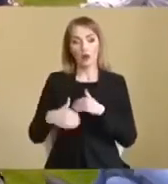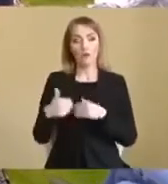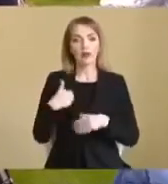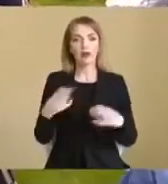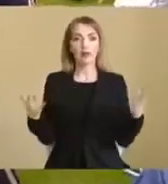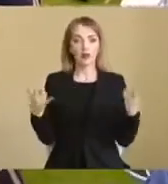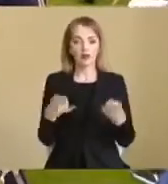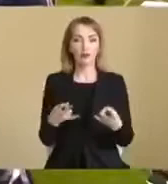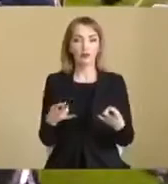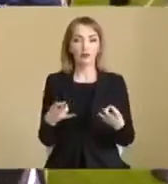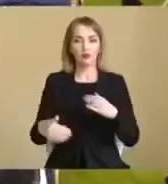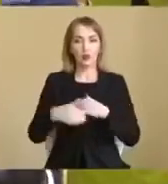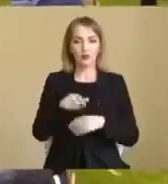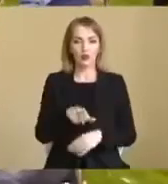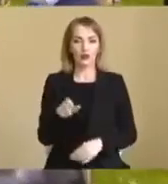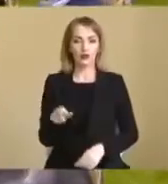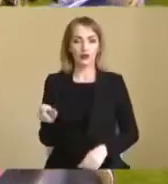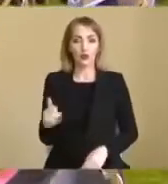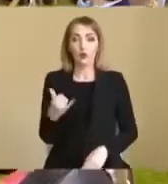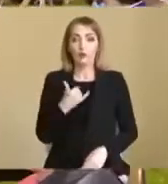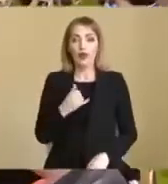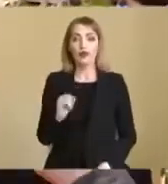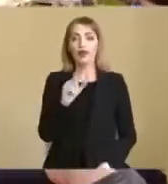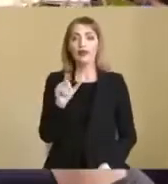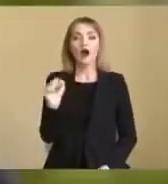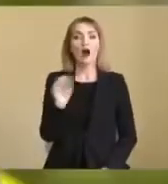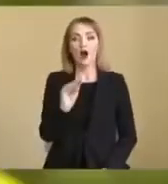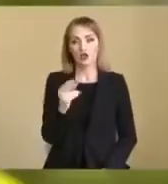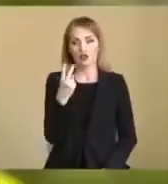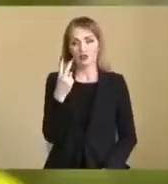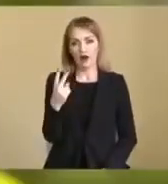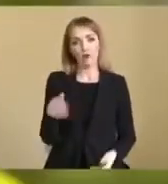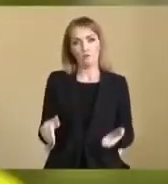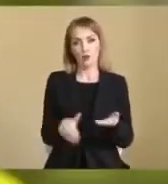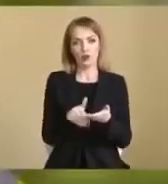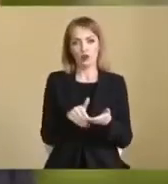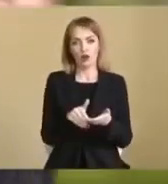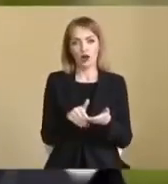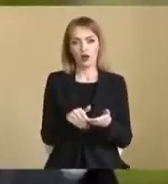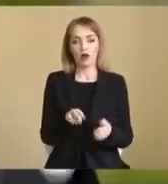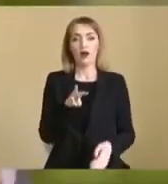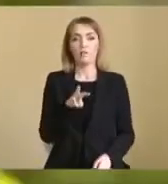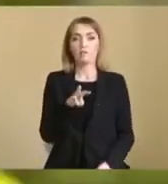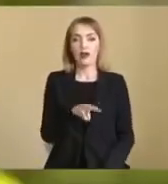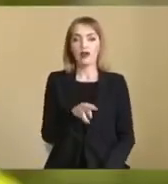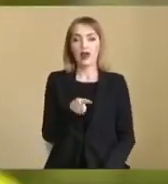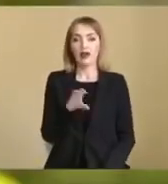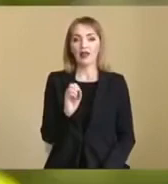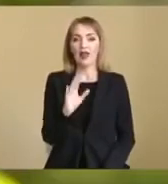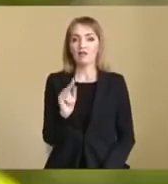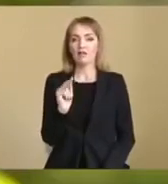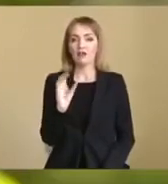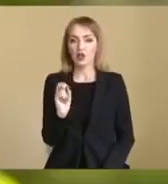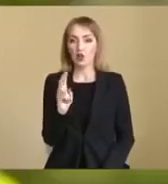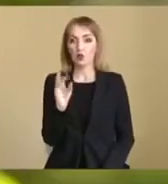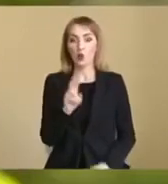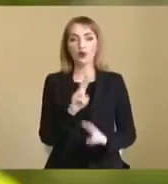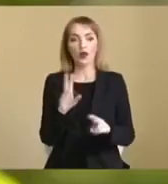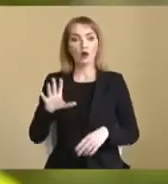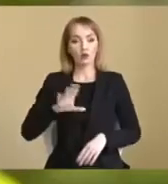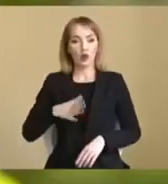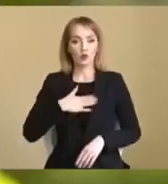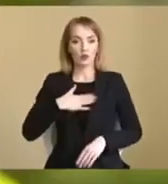потрібні помічники. У мене їх аж два, цих помічника. Марія Лєвченка, яка і була моїм